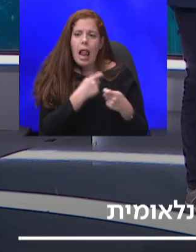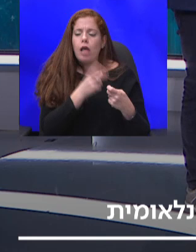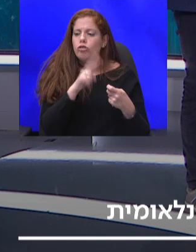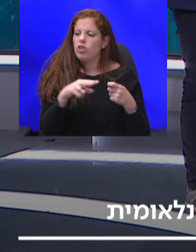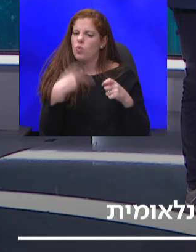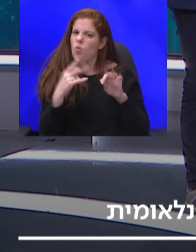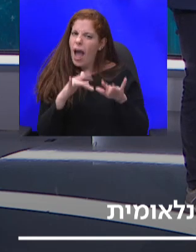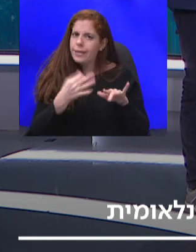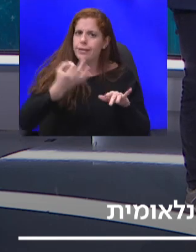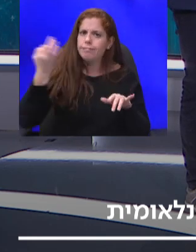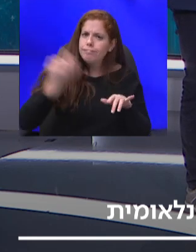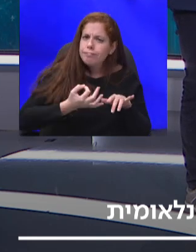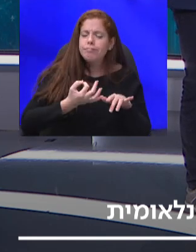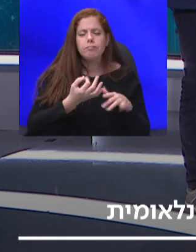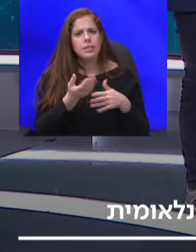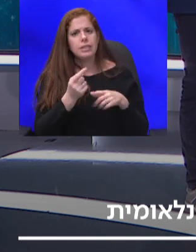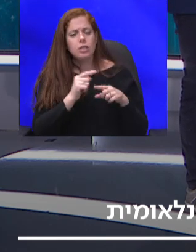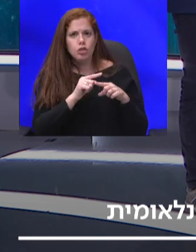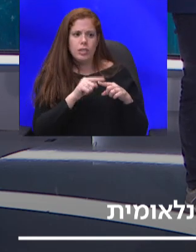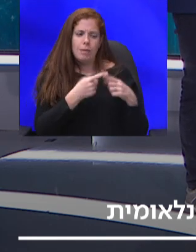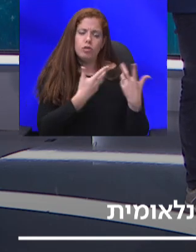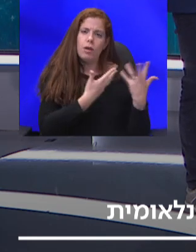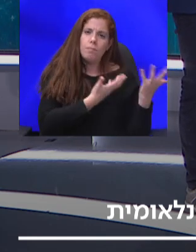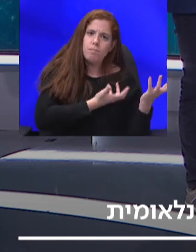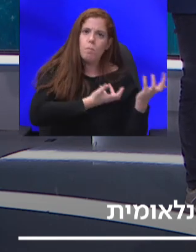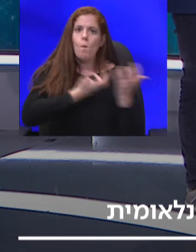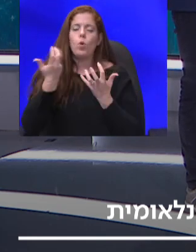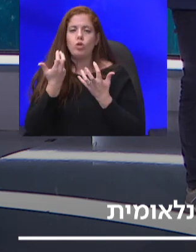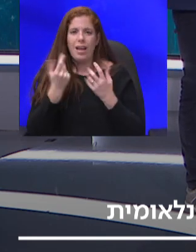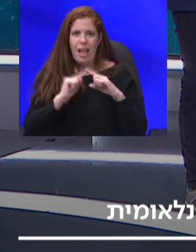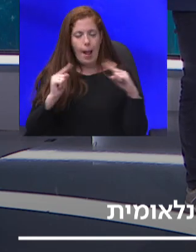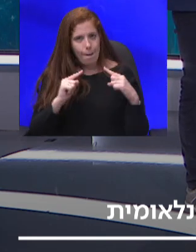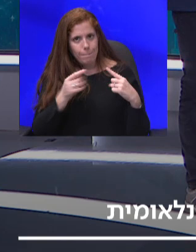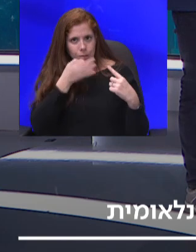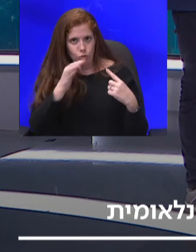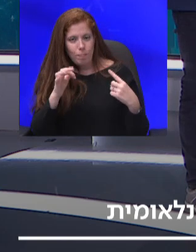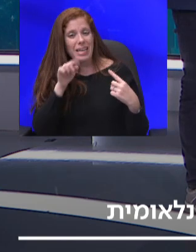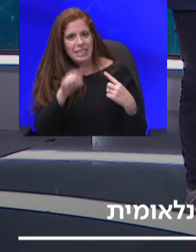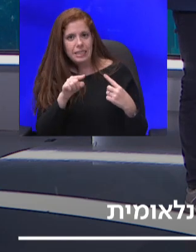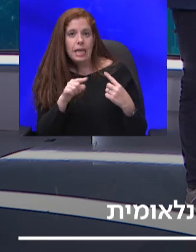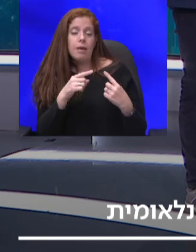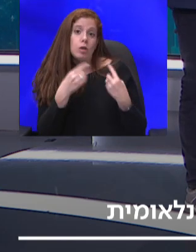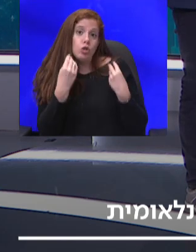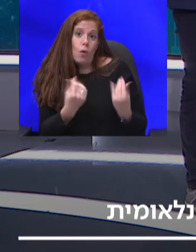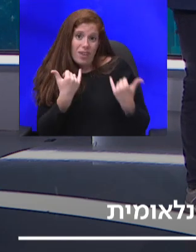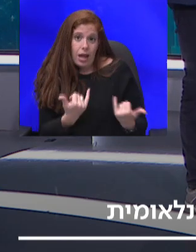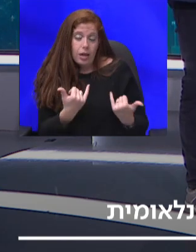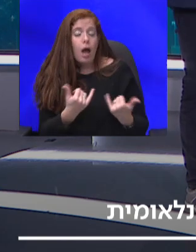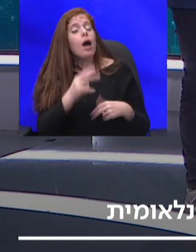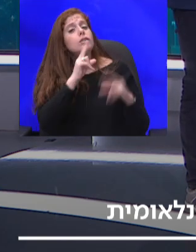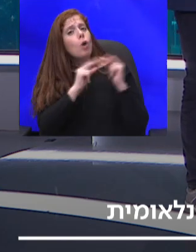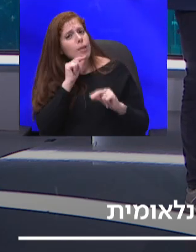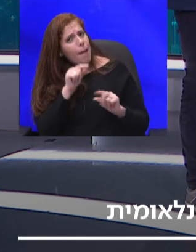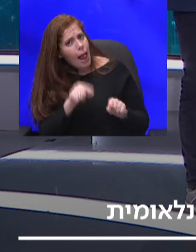שסוג של מושך את כל האחרים קדימה, זה דווקא מה שעמד לי זכותנו כרגע. אז בואו ניקח את הנקודה הזאת, את העובדה שאנחנו קצת כלכלה דואלית.